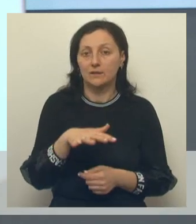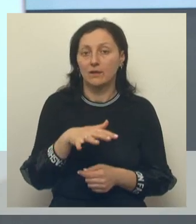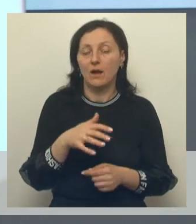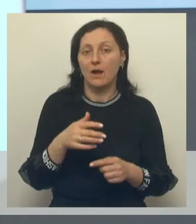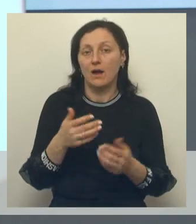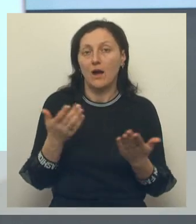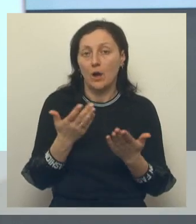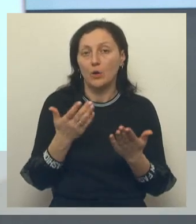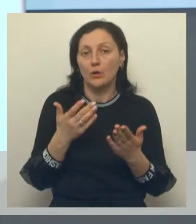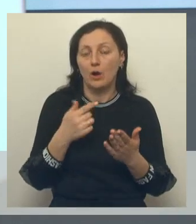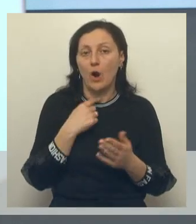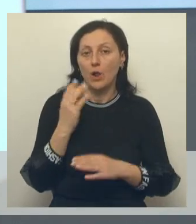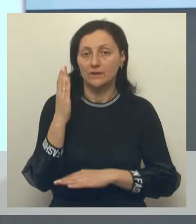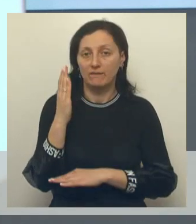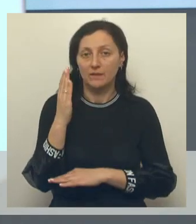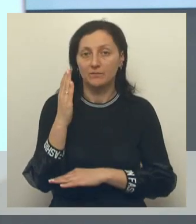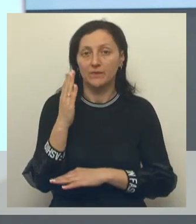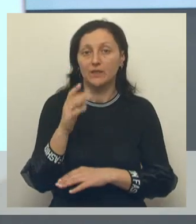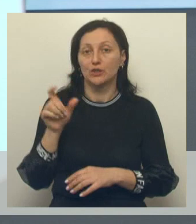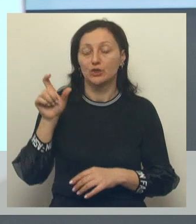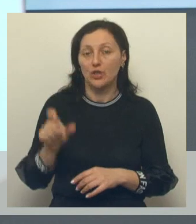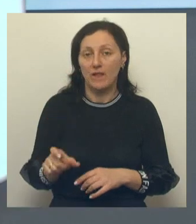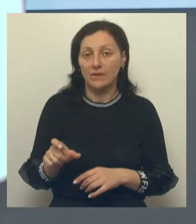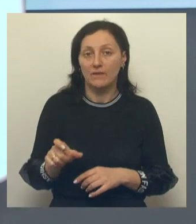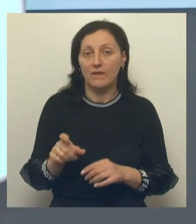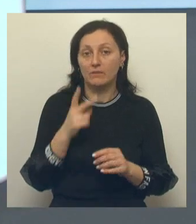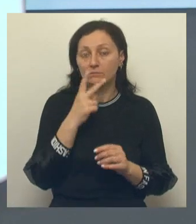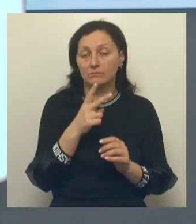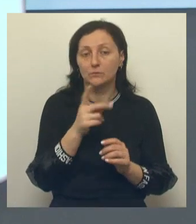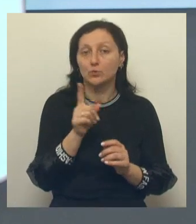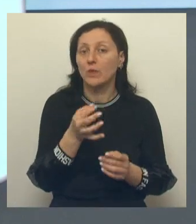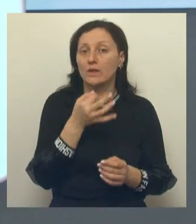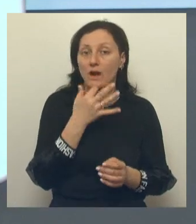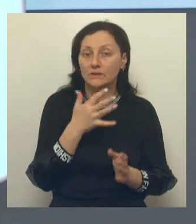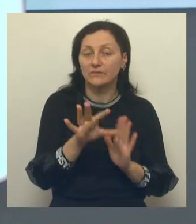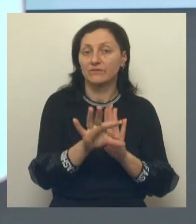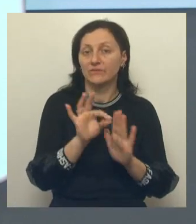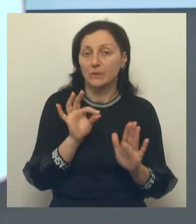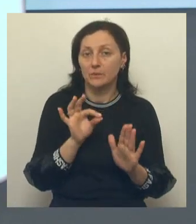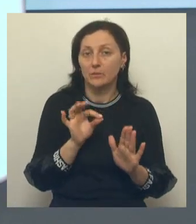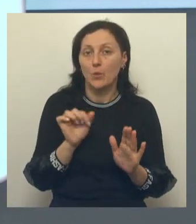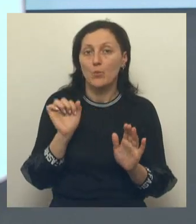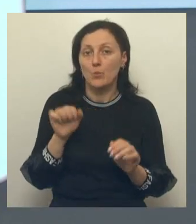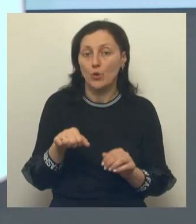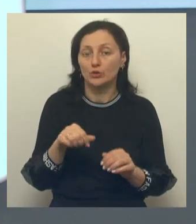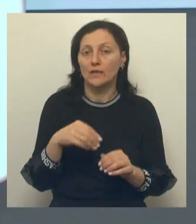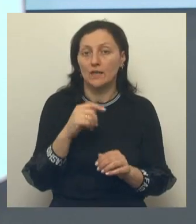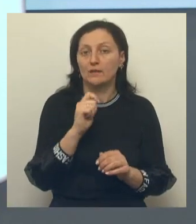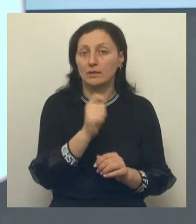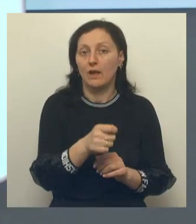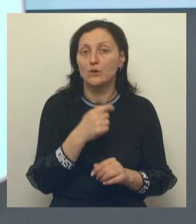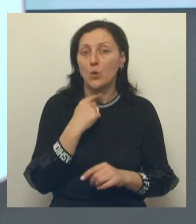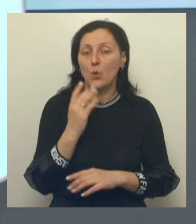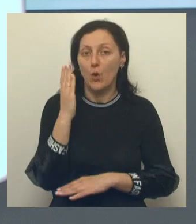территории, по которой проходит голосование. И человек, выбрав конкретную территорию, может отдать свой голос